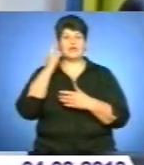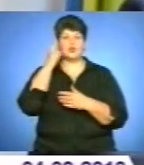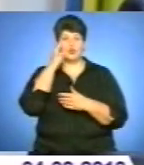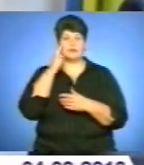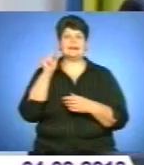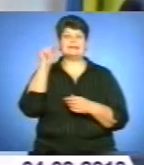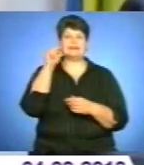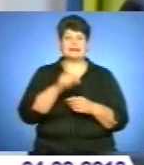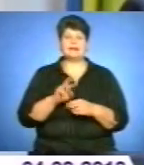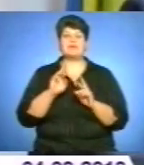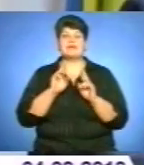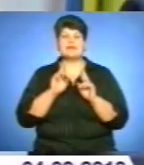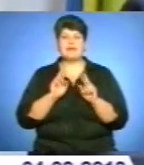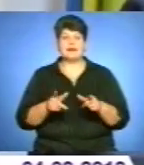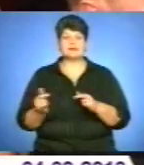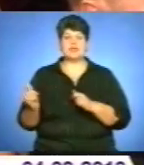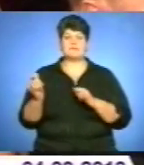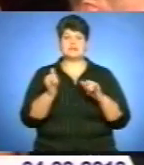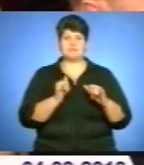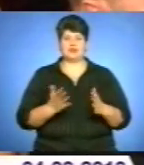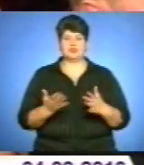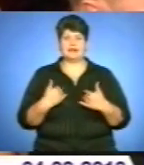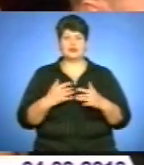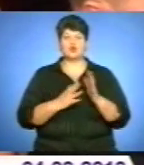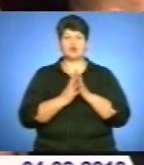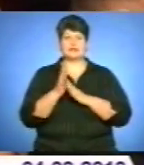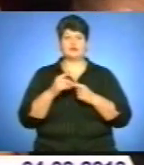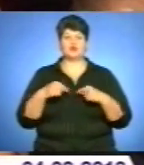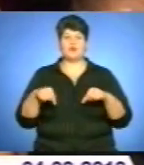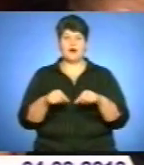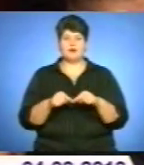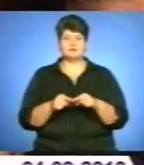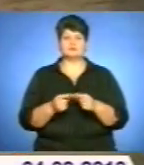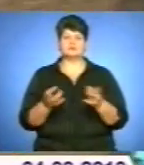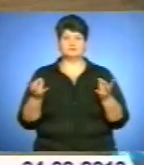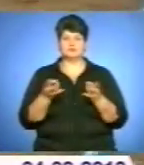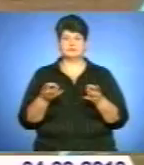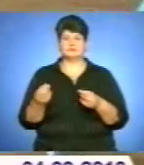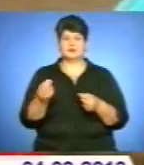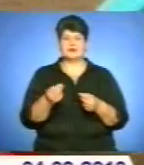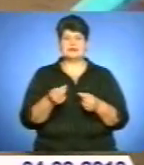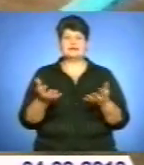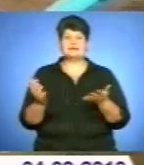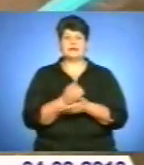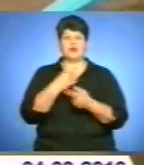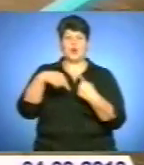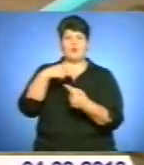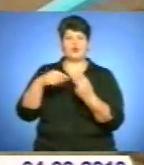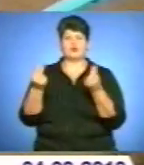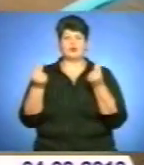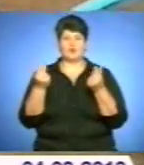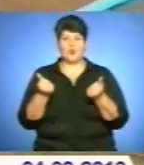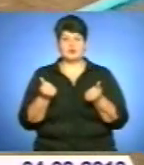над тим, як забезпечити нашу рослинницьку галузь поживними речовинами. Знайти оборотні кошти на гарячу пору